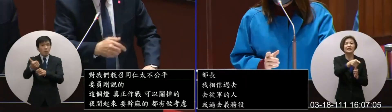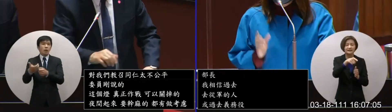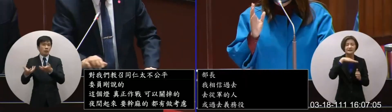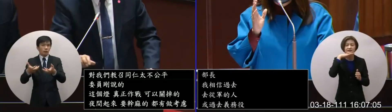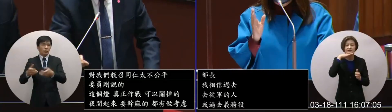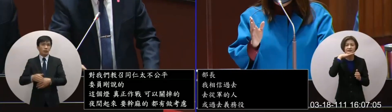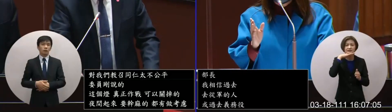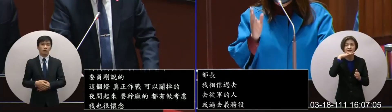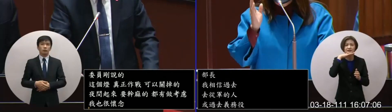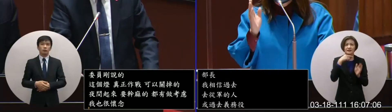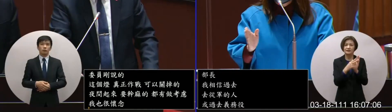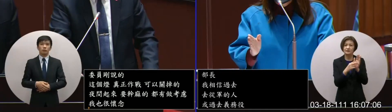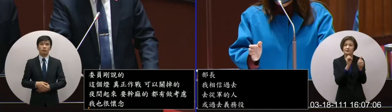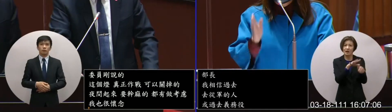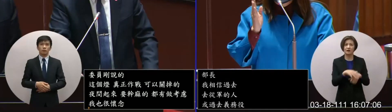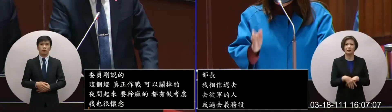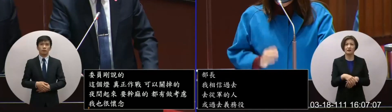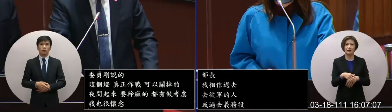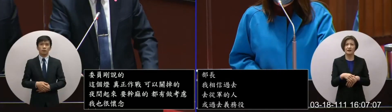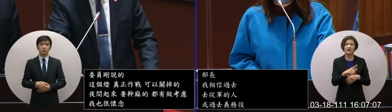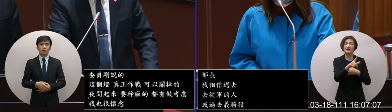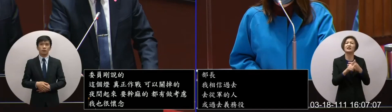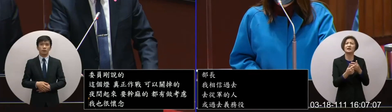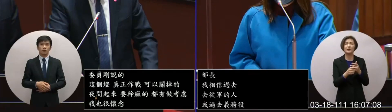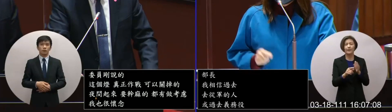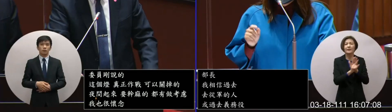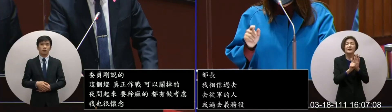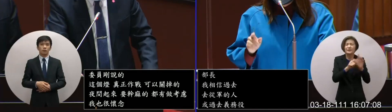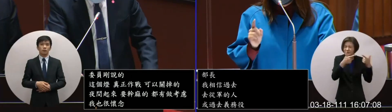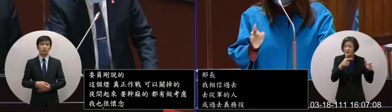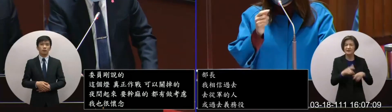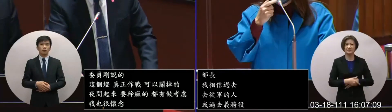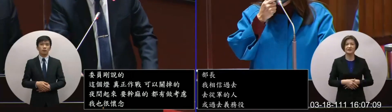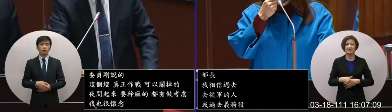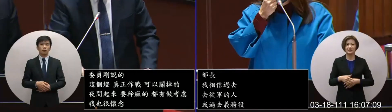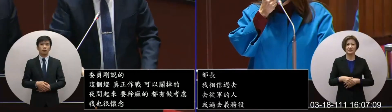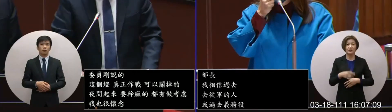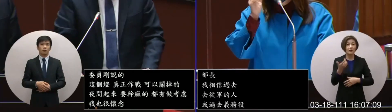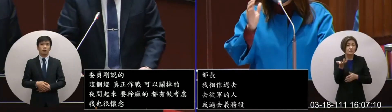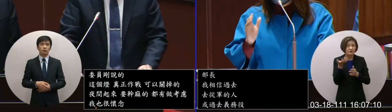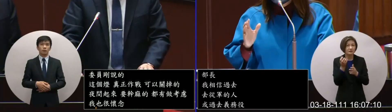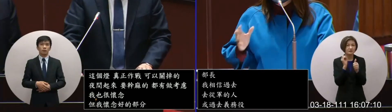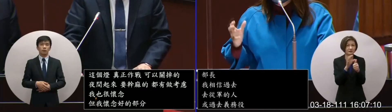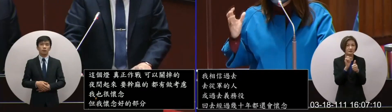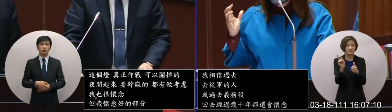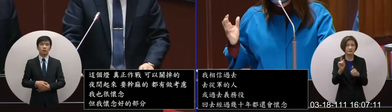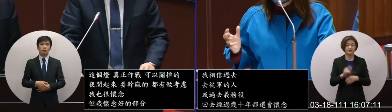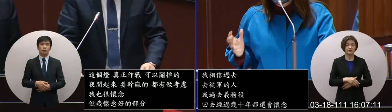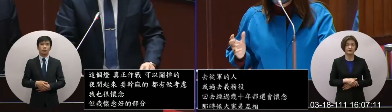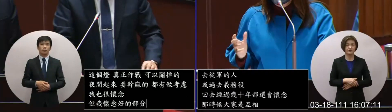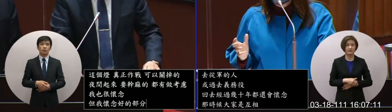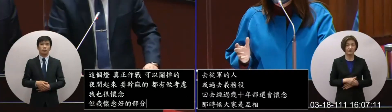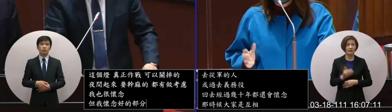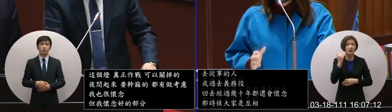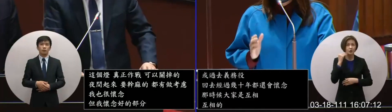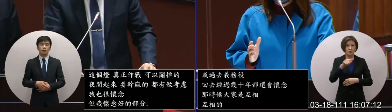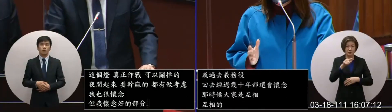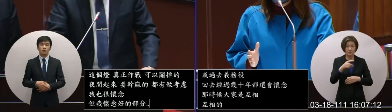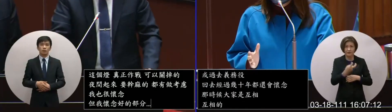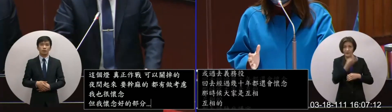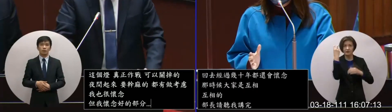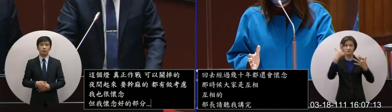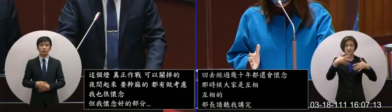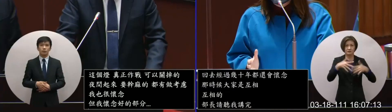讲完没有人说你作秀作秀是媒体讲的我们刚刚一直讲的是你现在如果有这样的问题